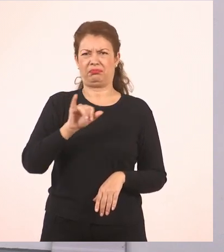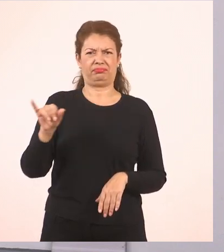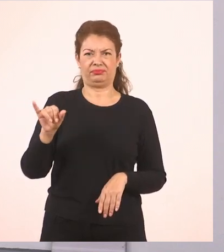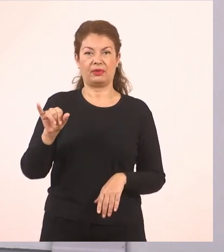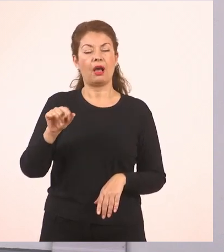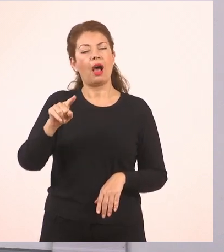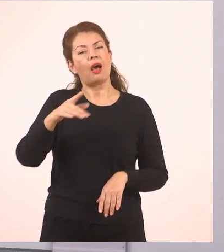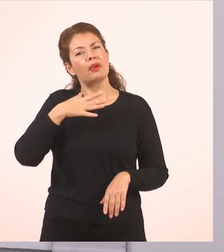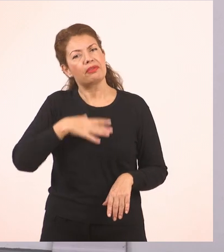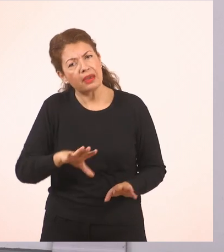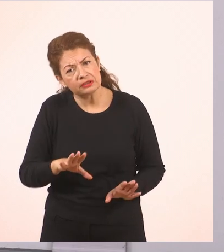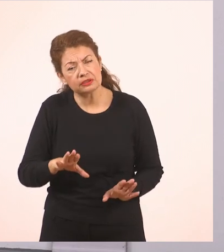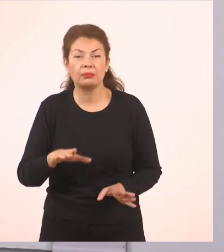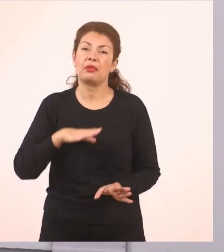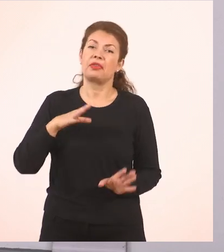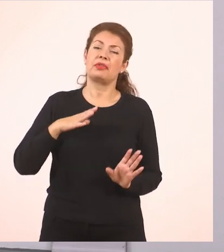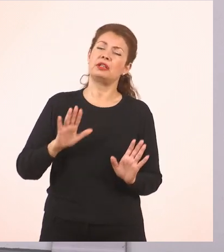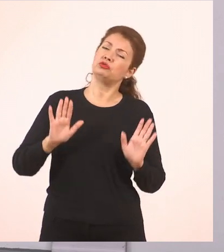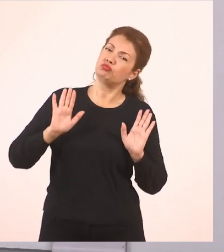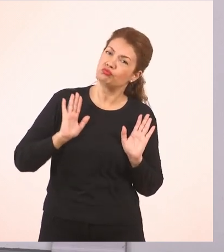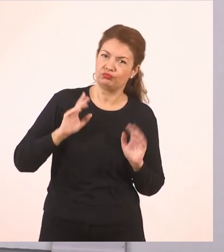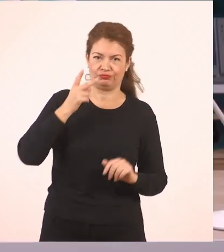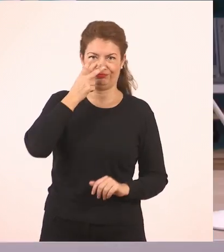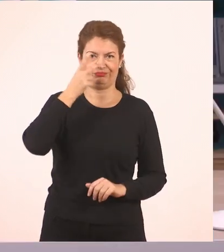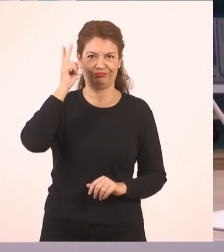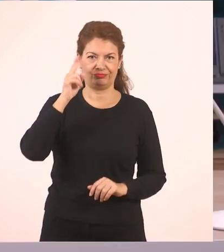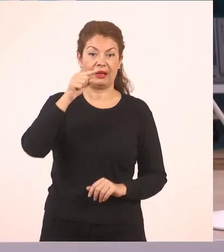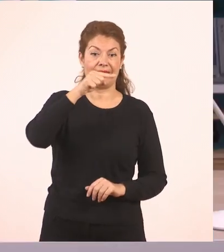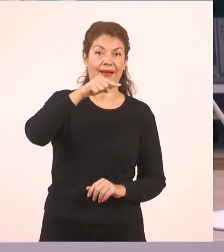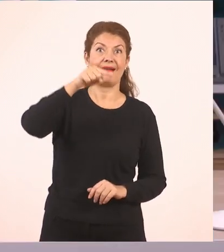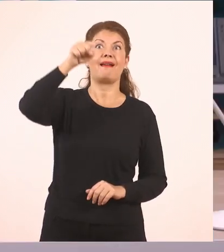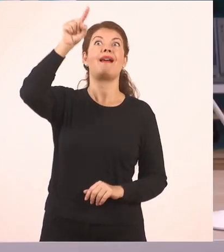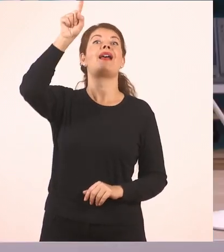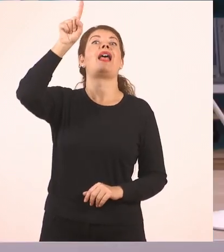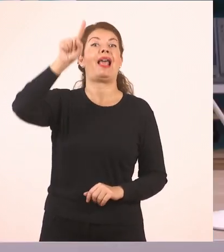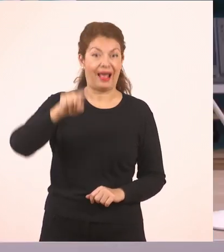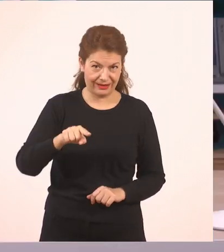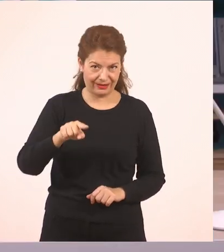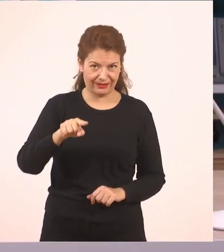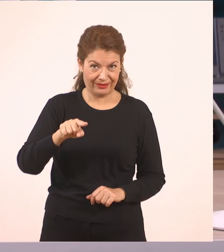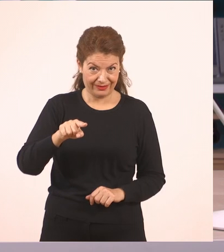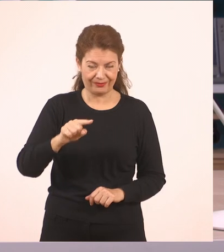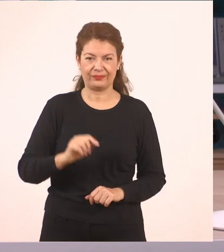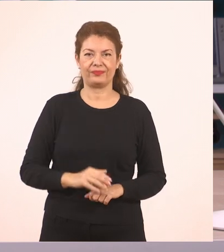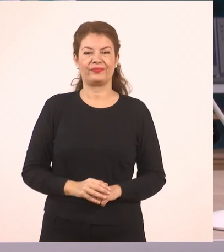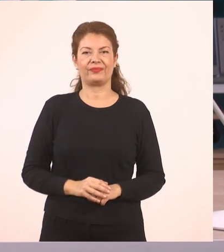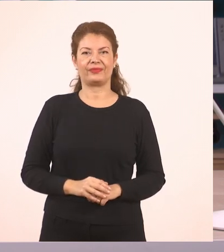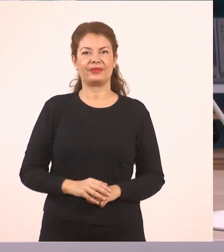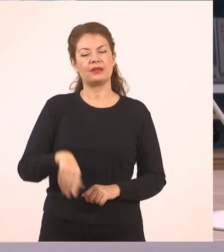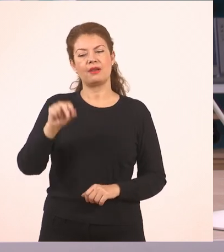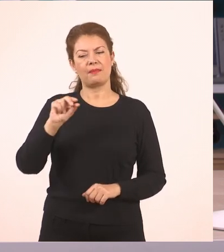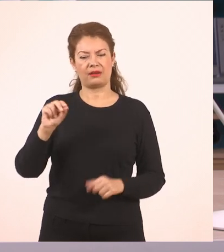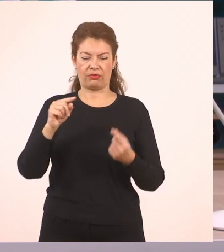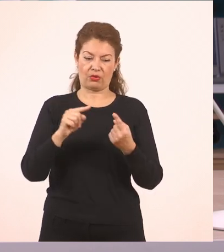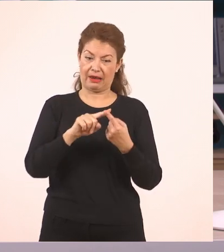επιλογής. Μπορείς να κάνεις αυτό που εξυπηρετεί εσένα. Κρατώ τον έναν, δεν τον αφήνω. Και έρχομαι και